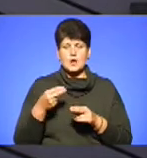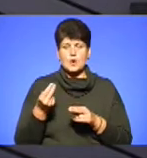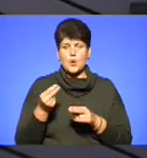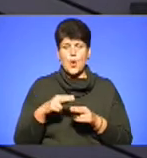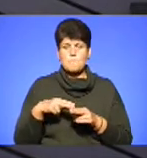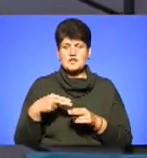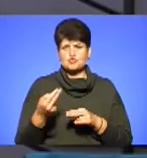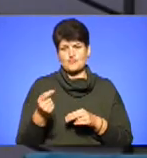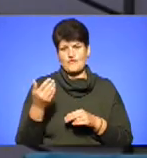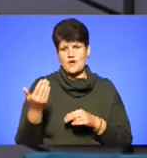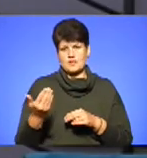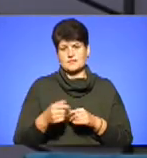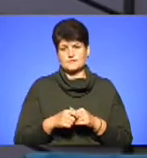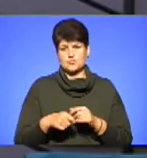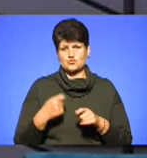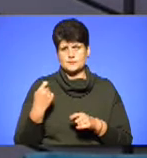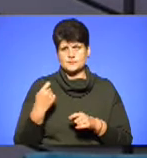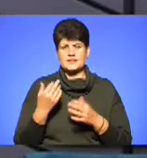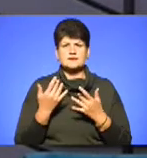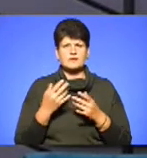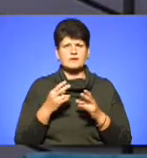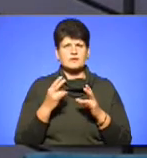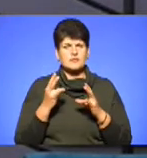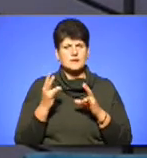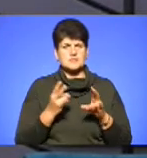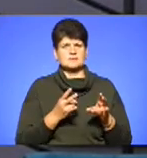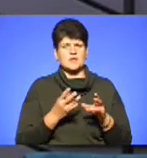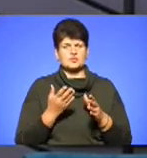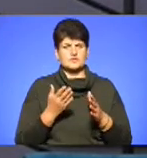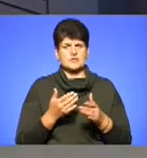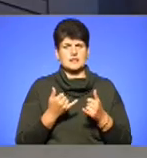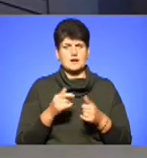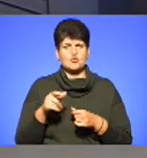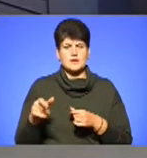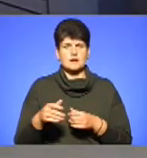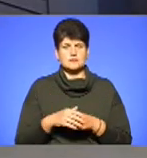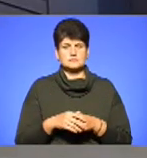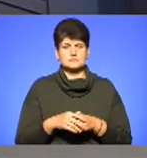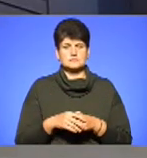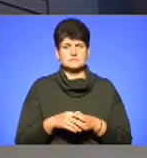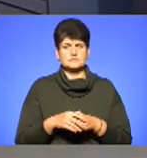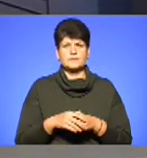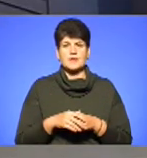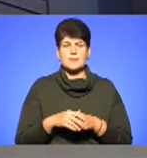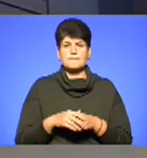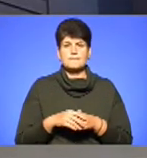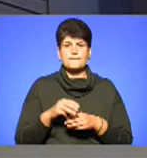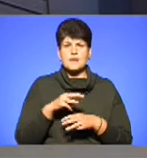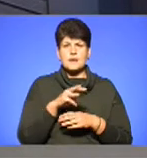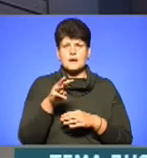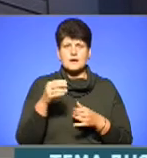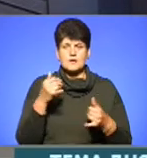компенсували на цьому. Наскільки небезпечні ці пестициди для людей? Ну, пестициди,